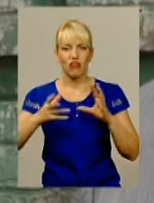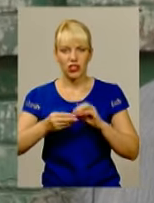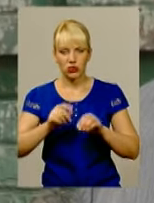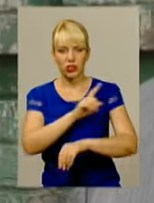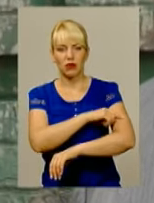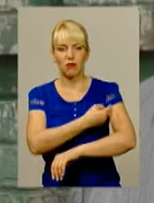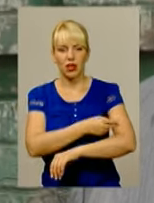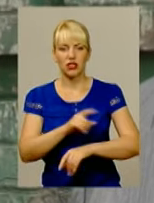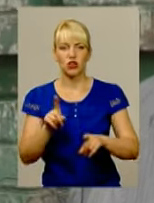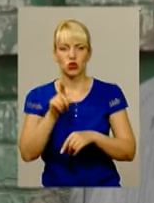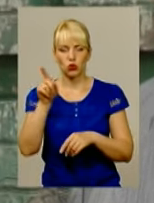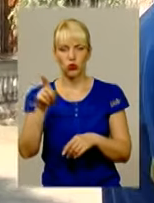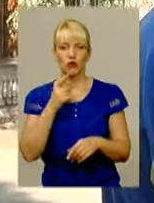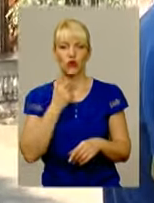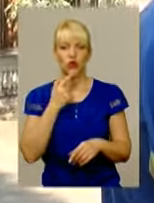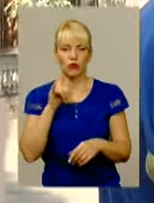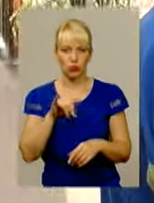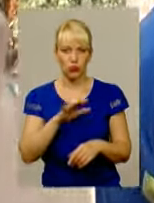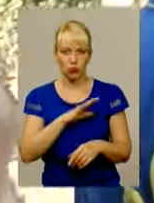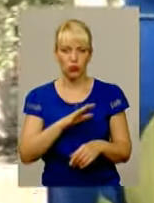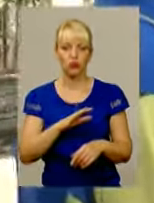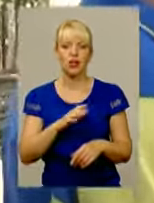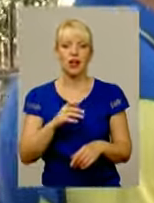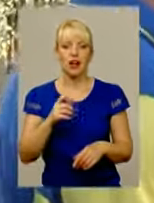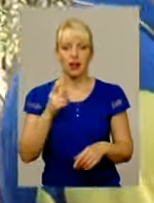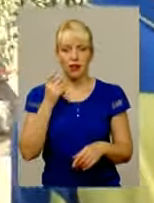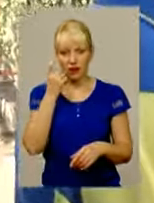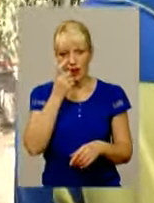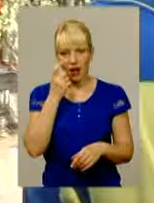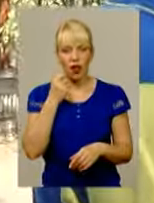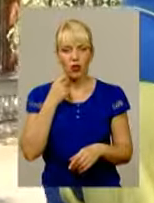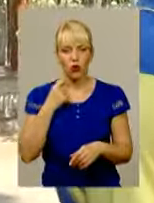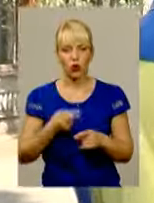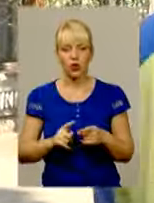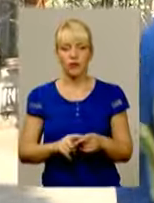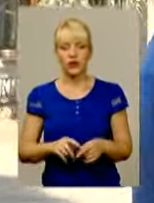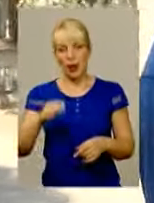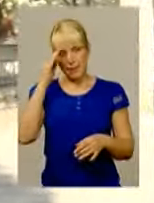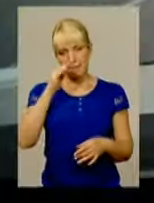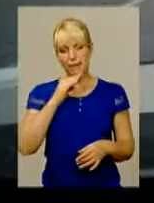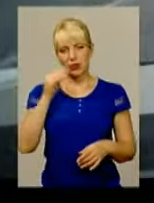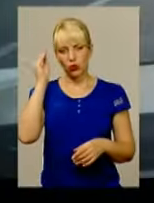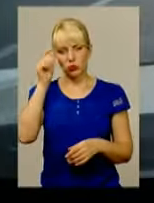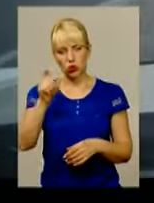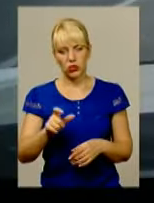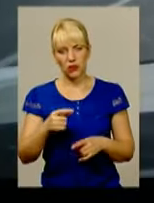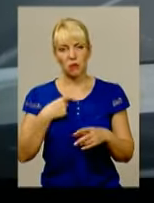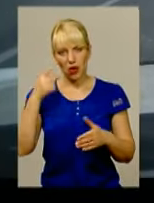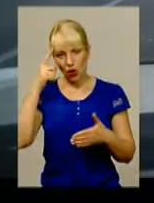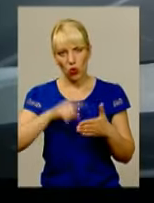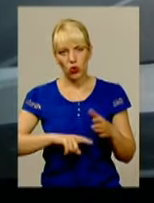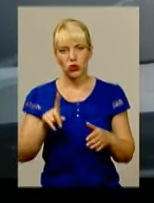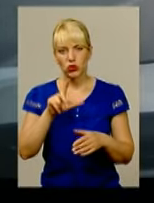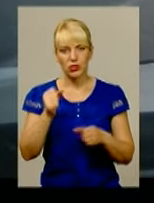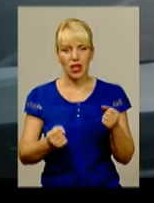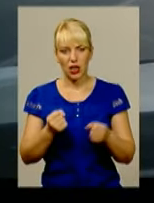Неймака було алкоголь. А ось у іншої сторони своя версія подій. Батько підозрюваного В'ячеслав Неймак переконує, за